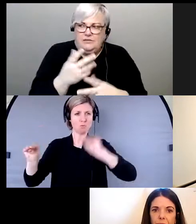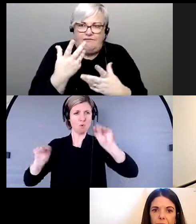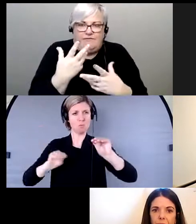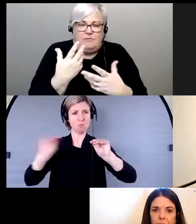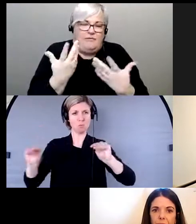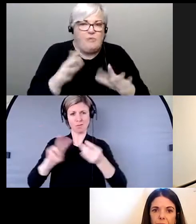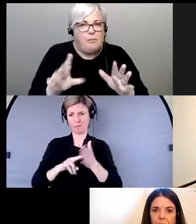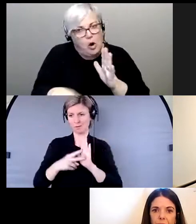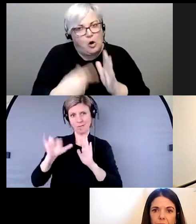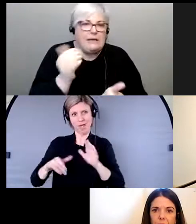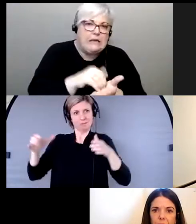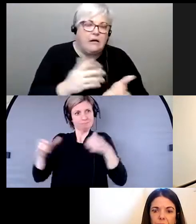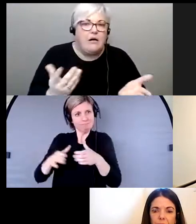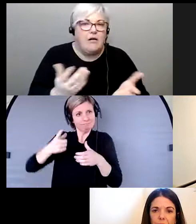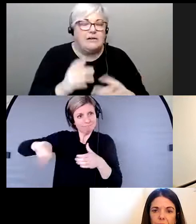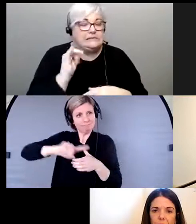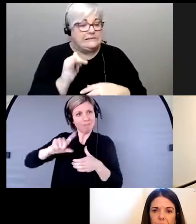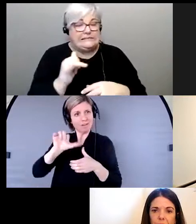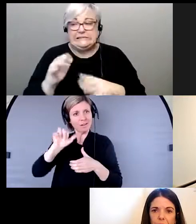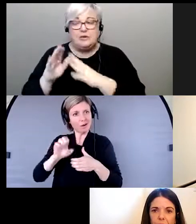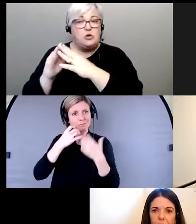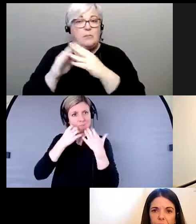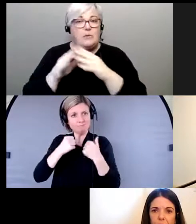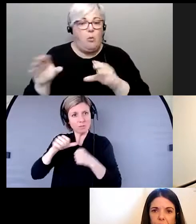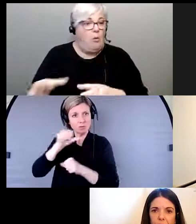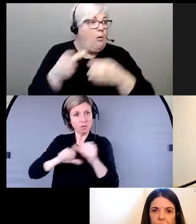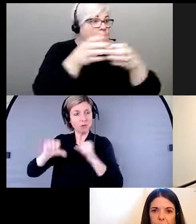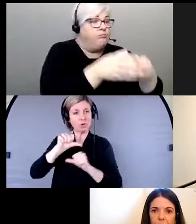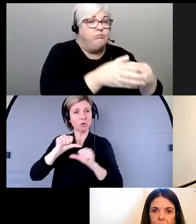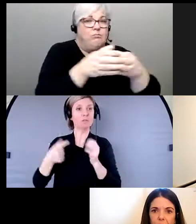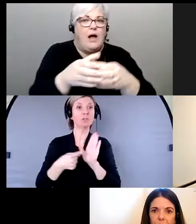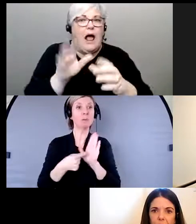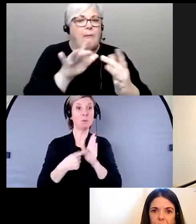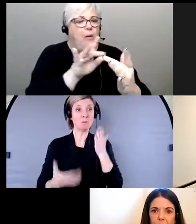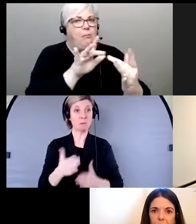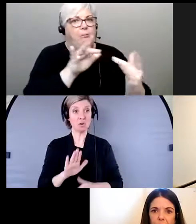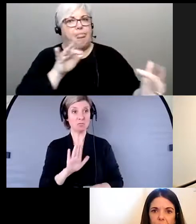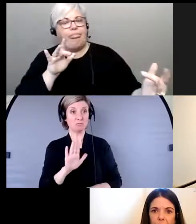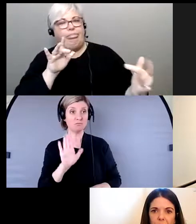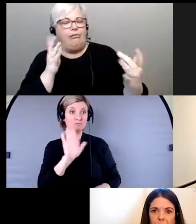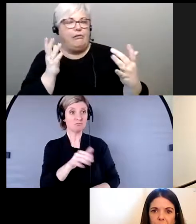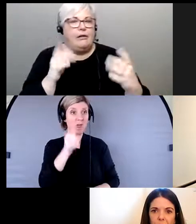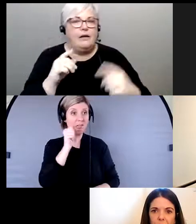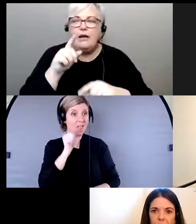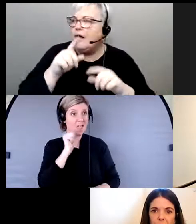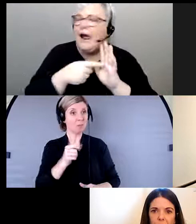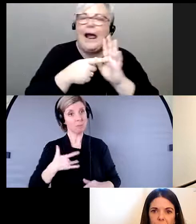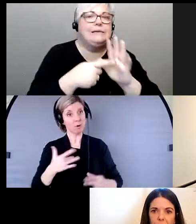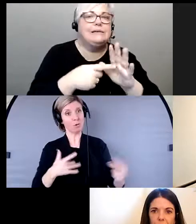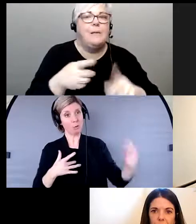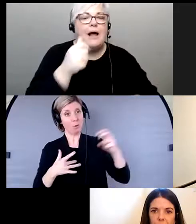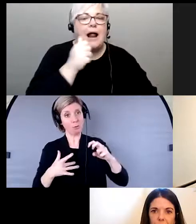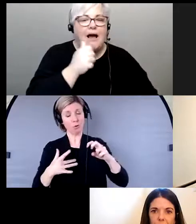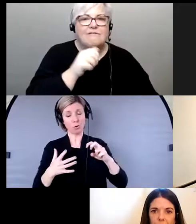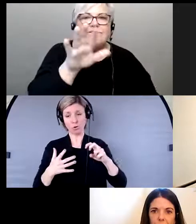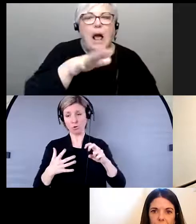et lorsque ces communautés sont déplacées, on perd des relations, on perd, par exemple, la dame de votre